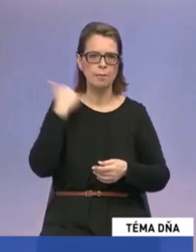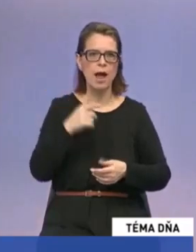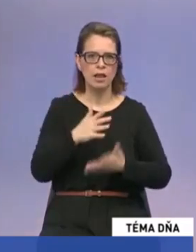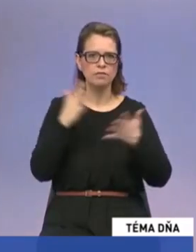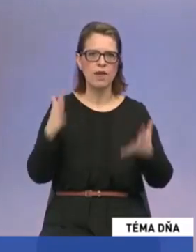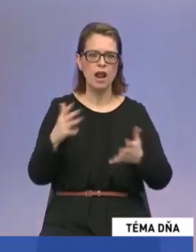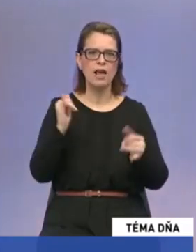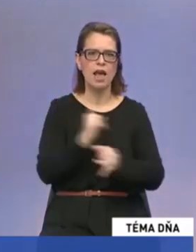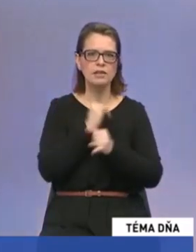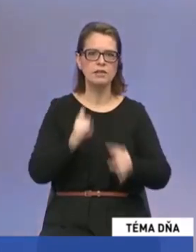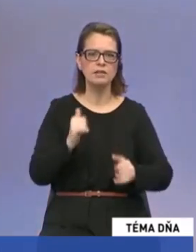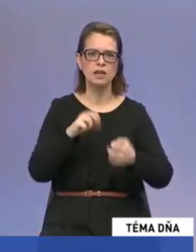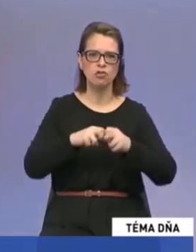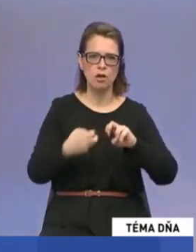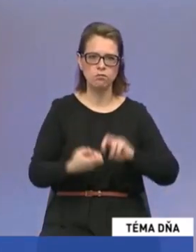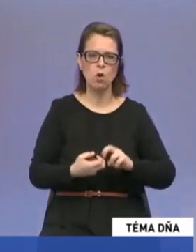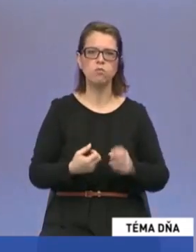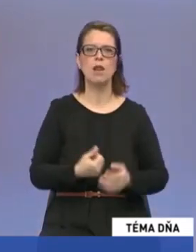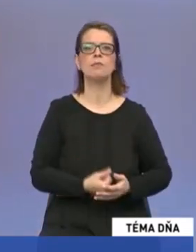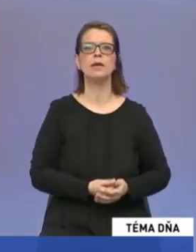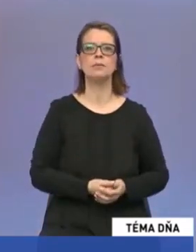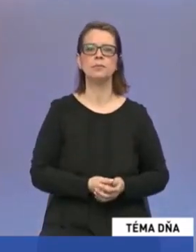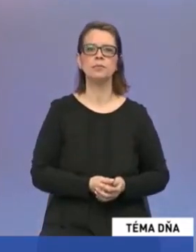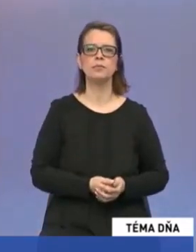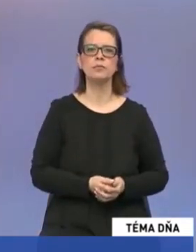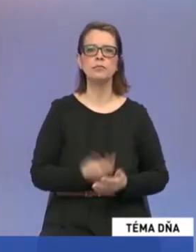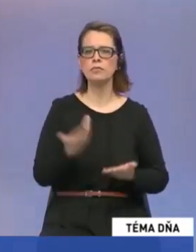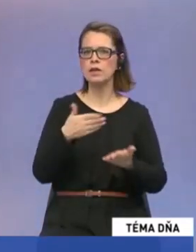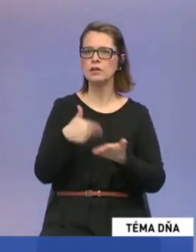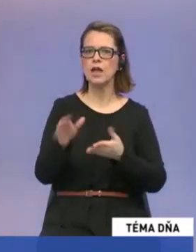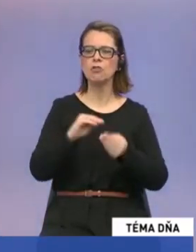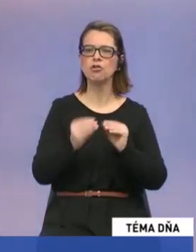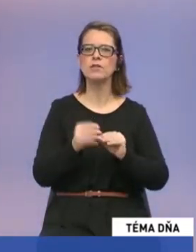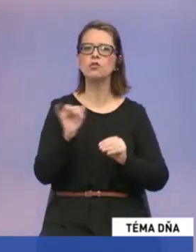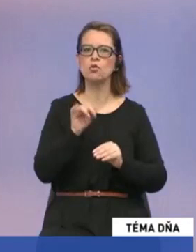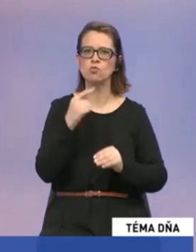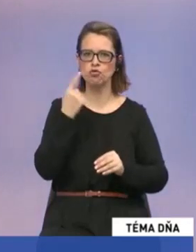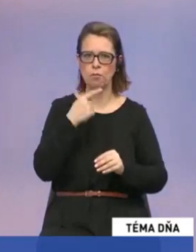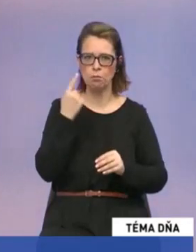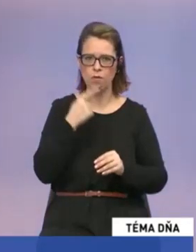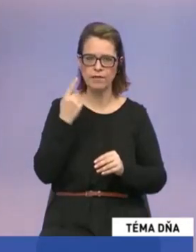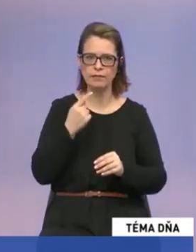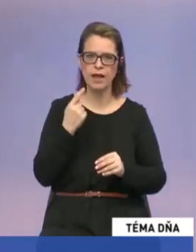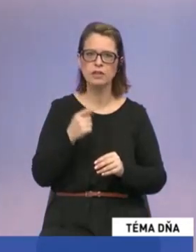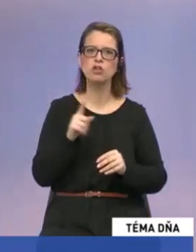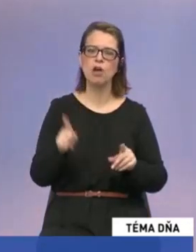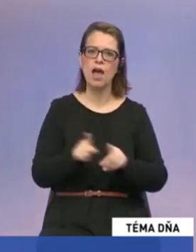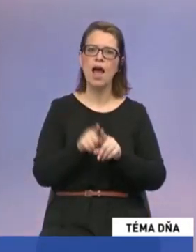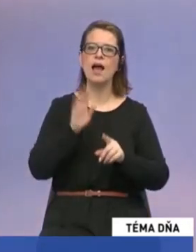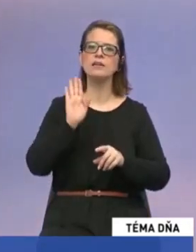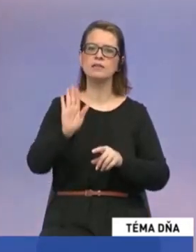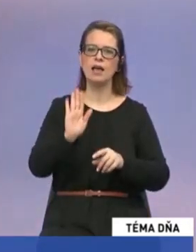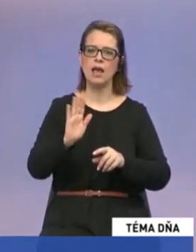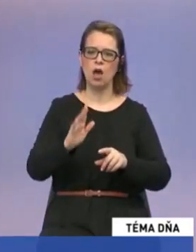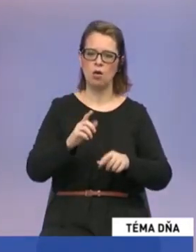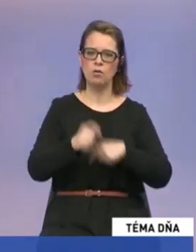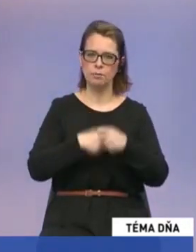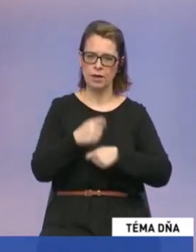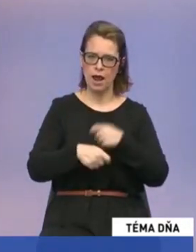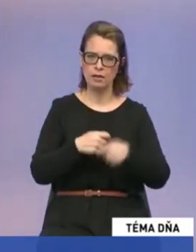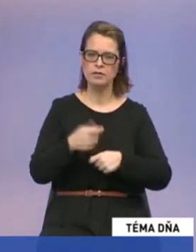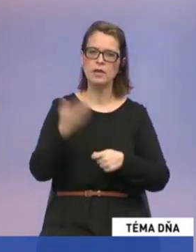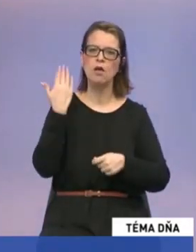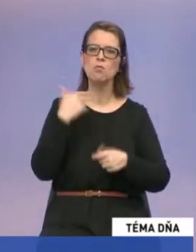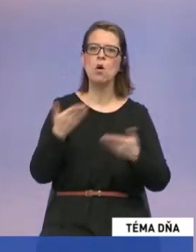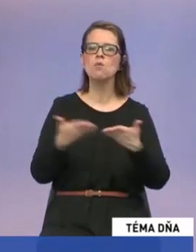existenčných problémov. Takže ďalšia vec, ktorú môžem spomenúť, tak to je to, že aj za éry doktora Harabina bola v